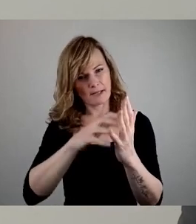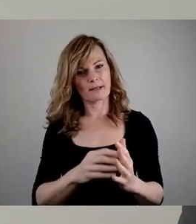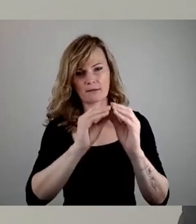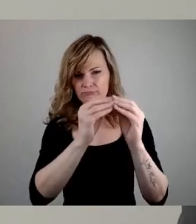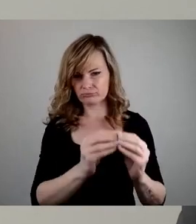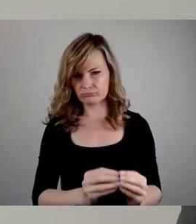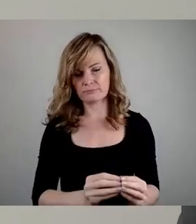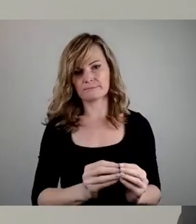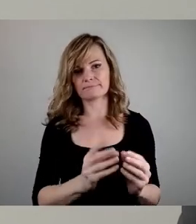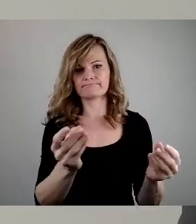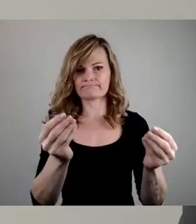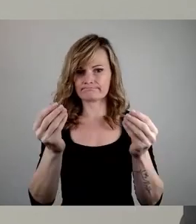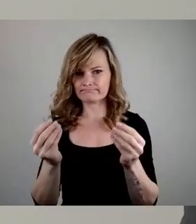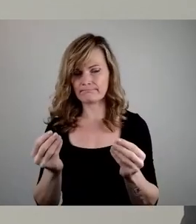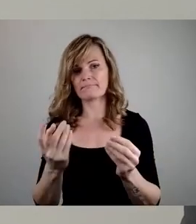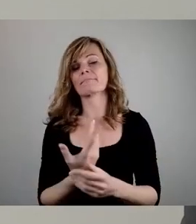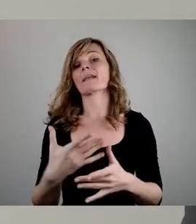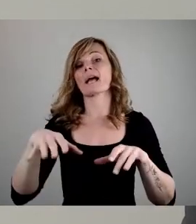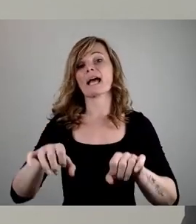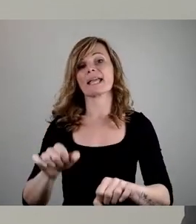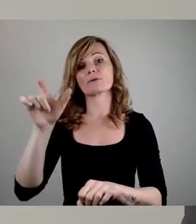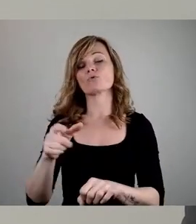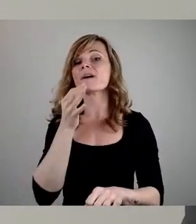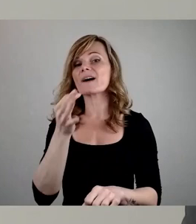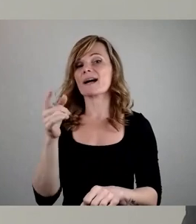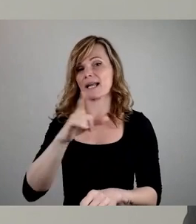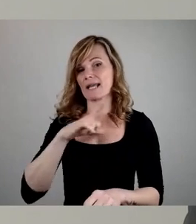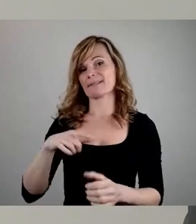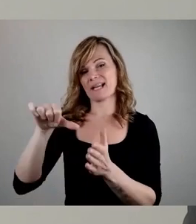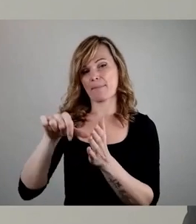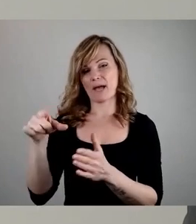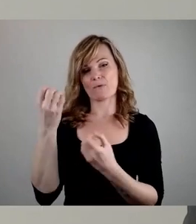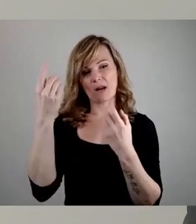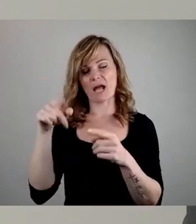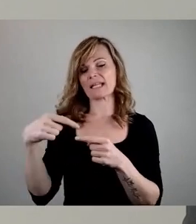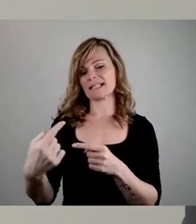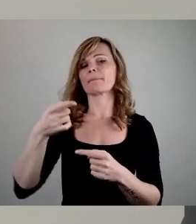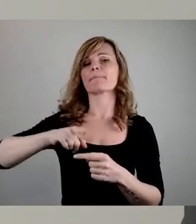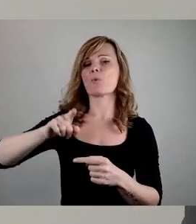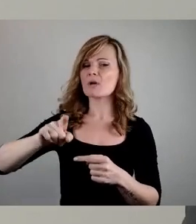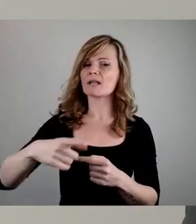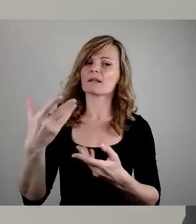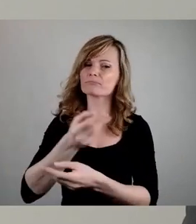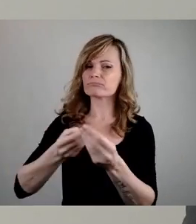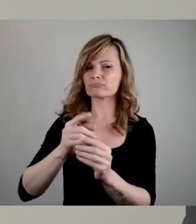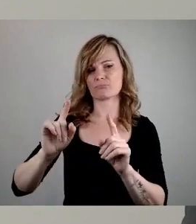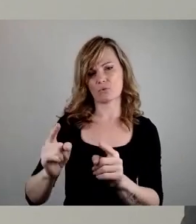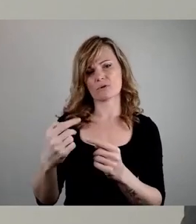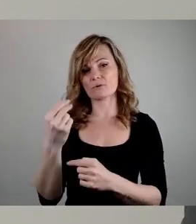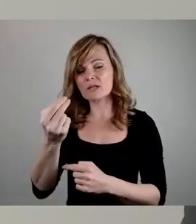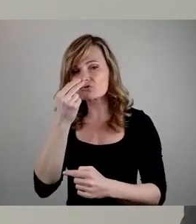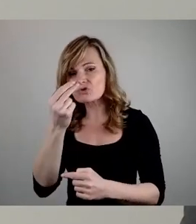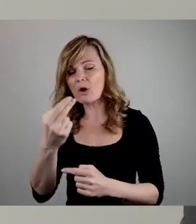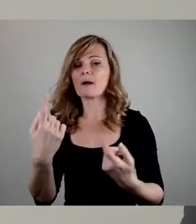Eigentümerfrage zum Leipziger Bahnhof muss natürlich noch in den nächsten Monaten geklärt werden, um dann auch baulich dort